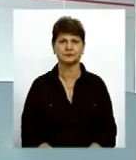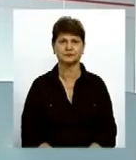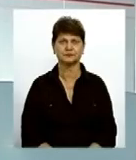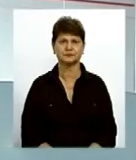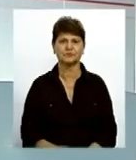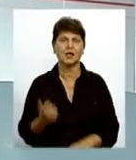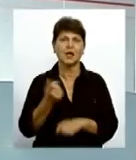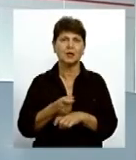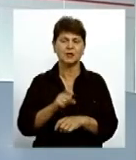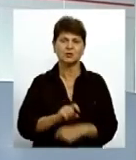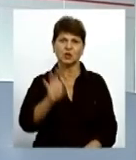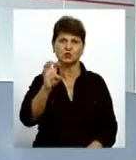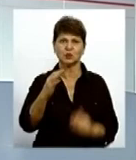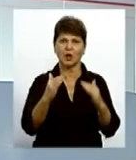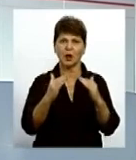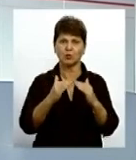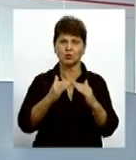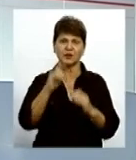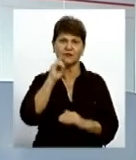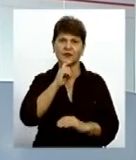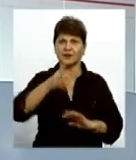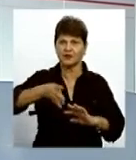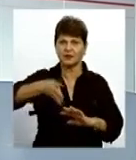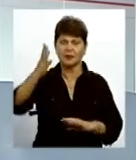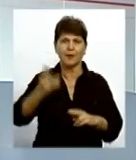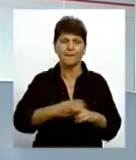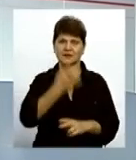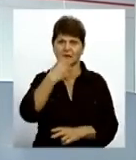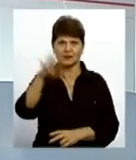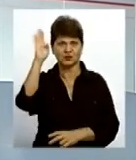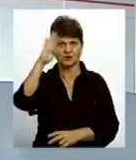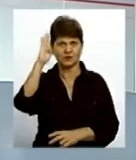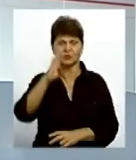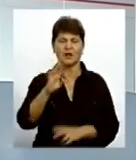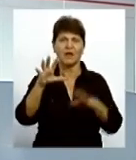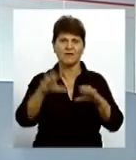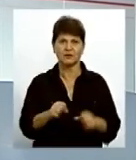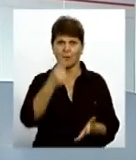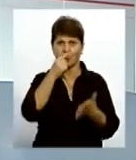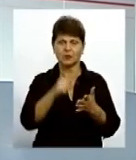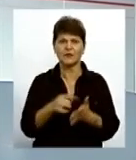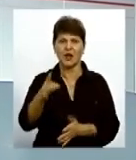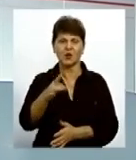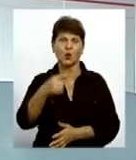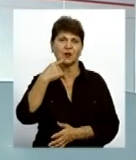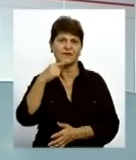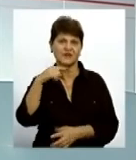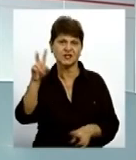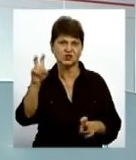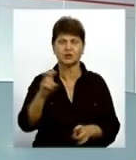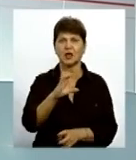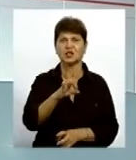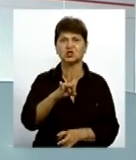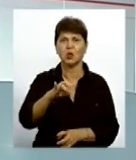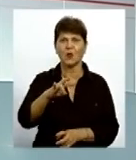Більше 400 будинків у Вінниці нині без гарячої води Під відключення потрапили мікрорайон «Вишенька» та «Нижня Слов